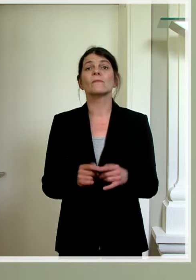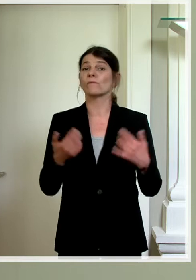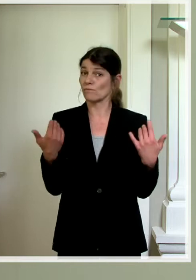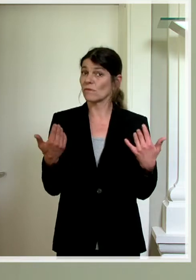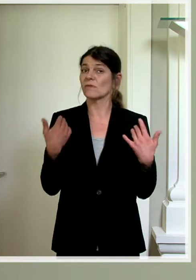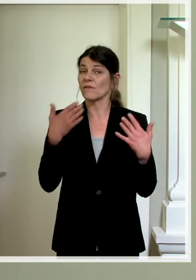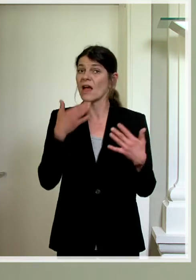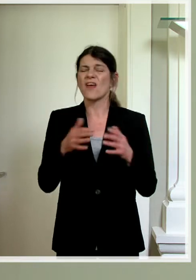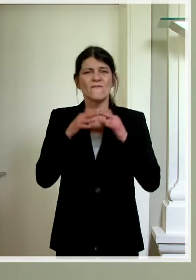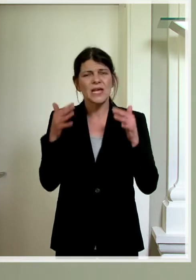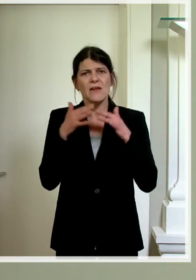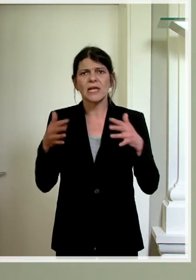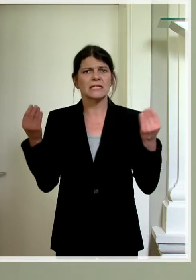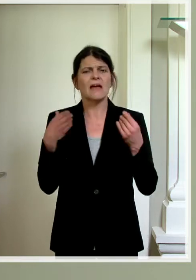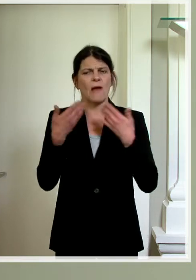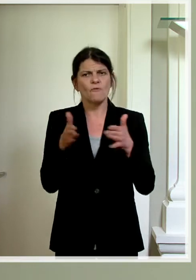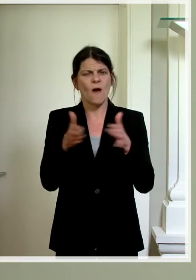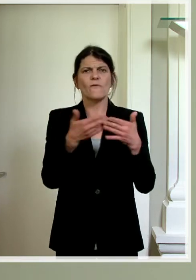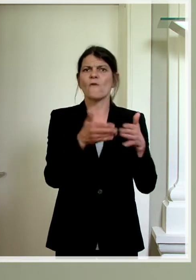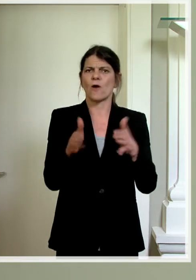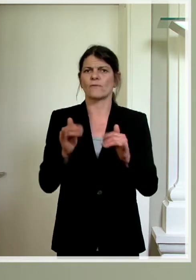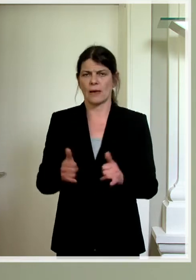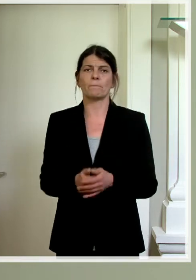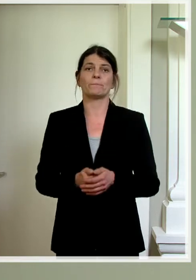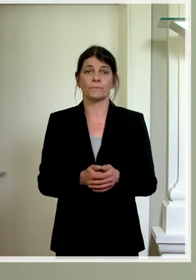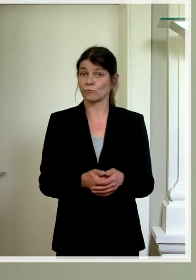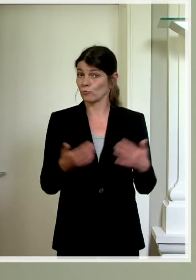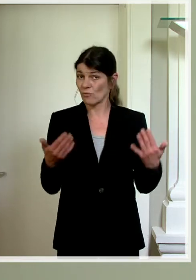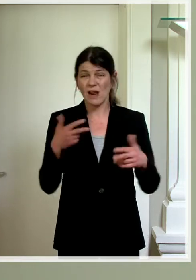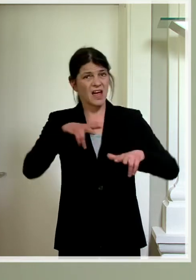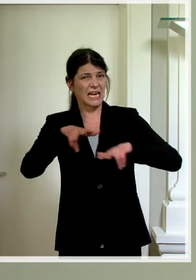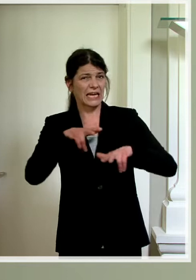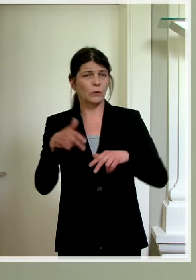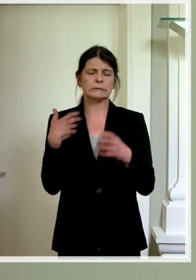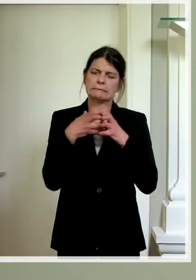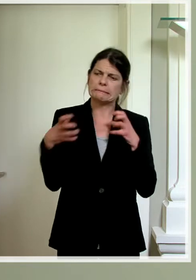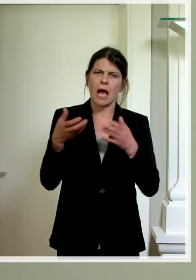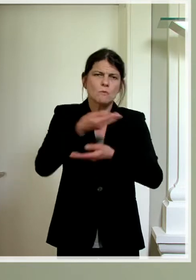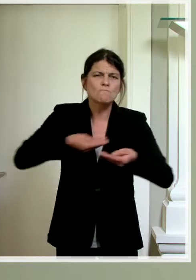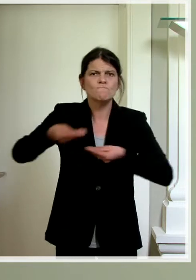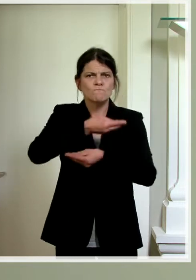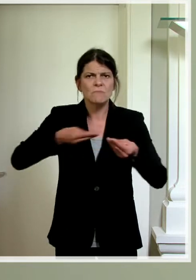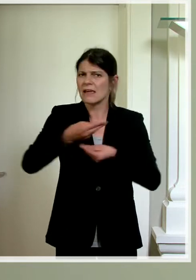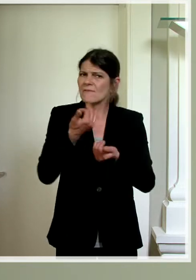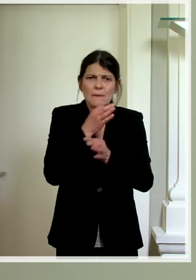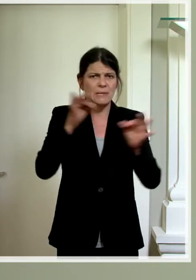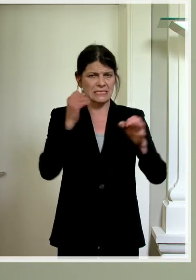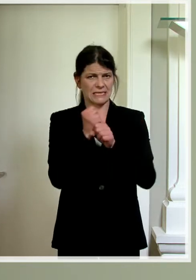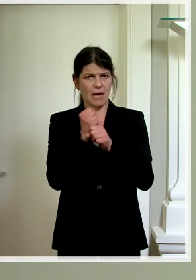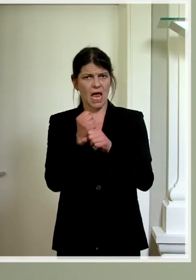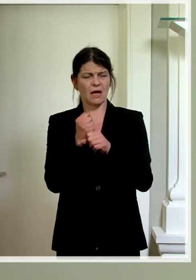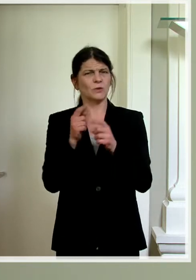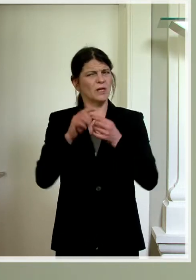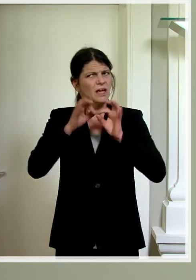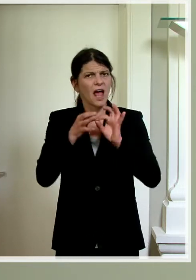ja, viele, viele Dinge öffnen. Wir hatten uns in der Regierung lange beraten, wie wir das machen und genau